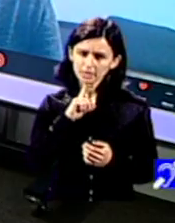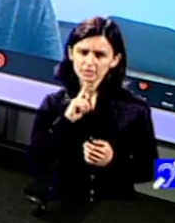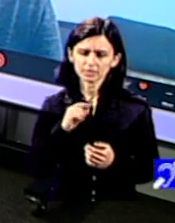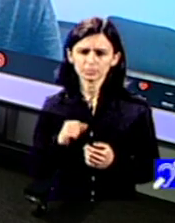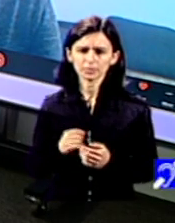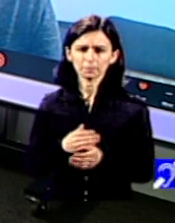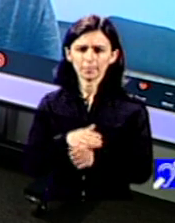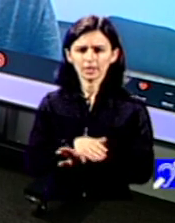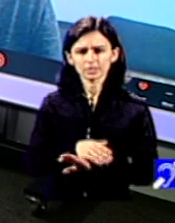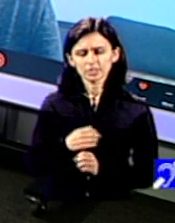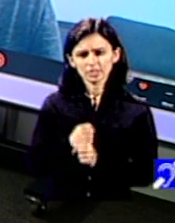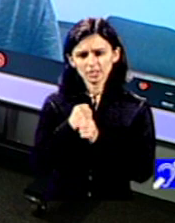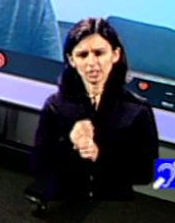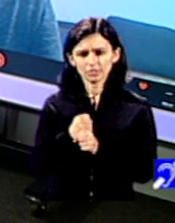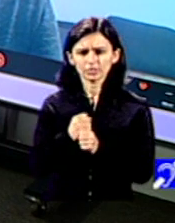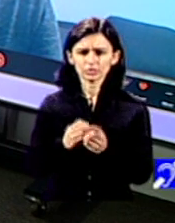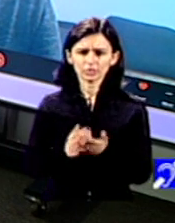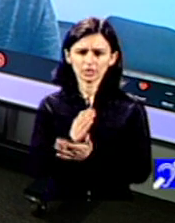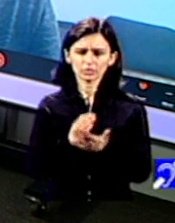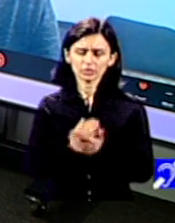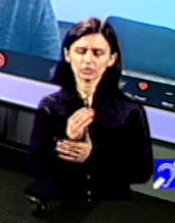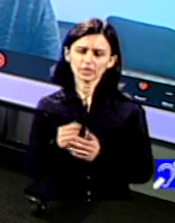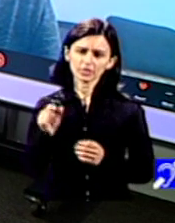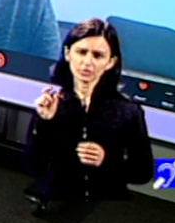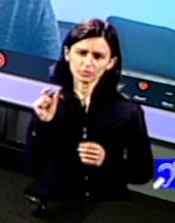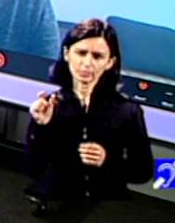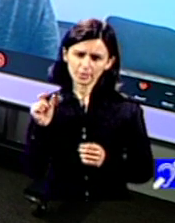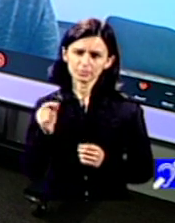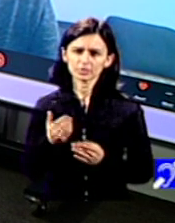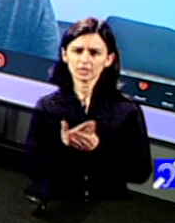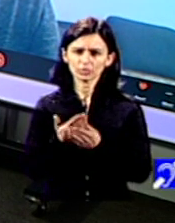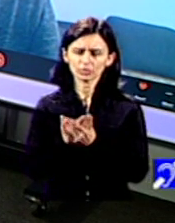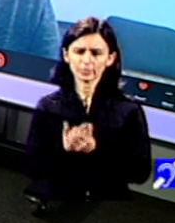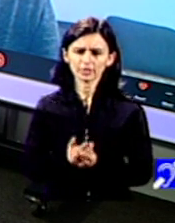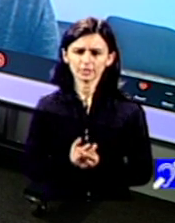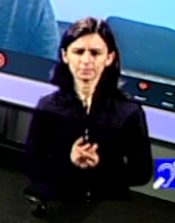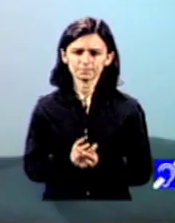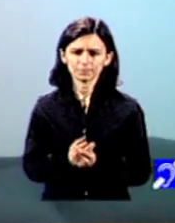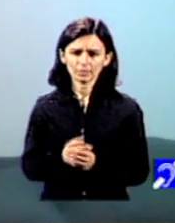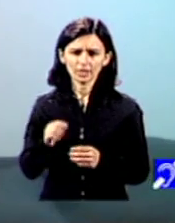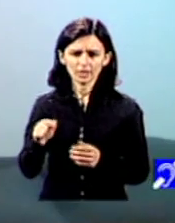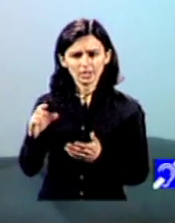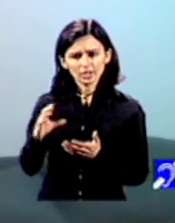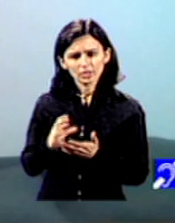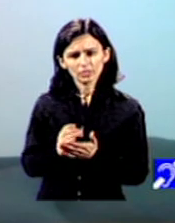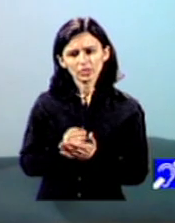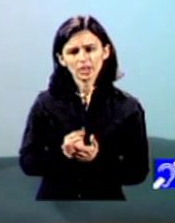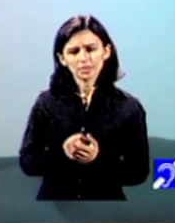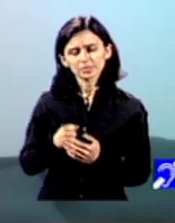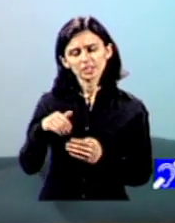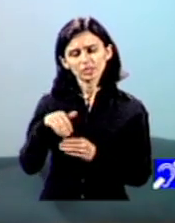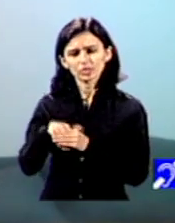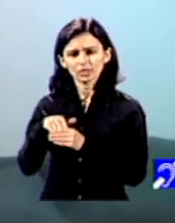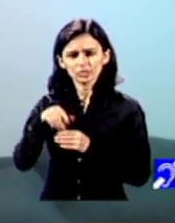acceseze fonduri în continuare și cu mult mai puțină hârțogărie așadar vor obține un fel de vot de încredere și